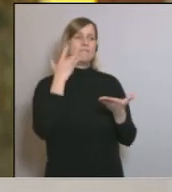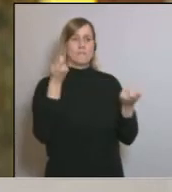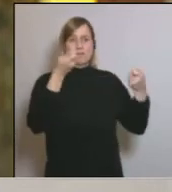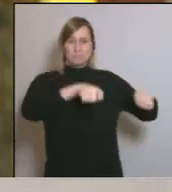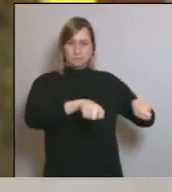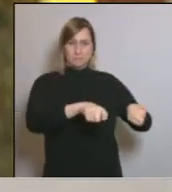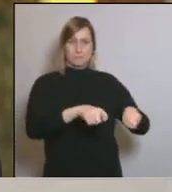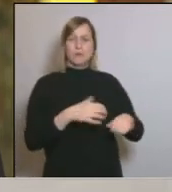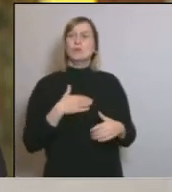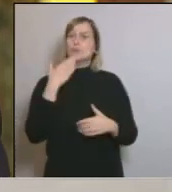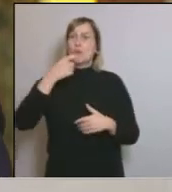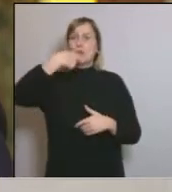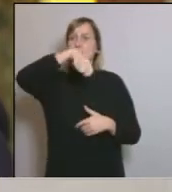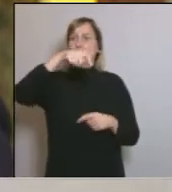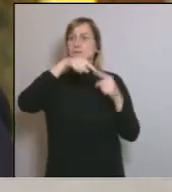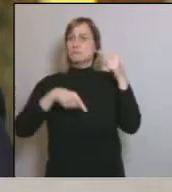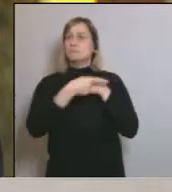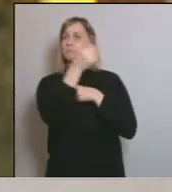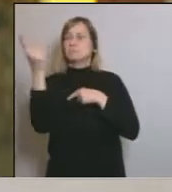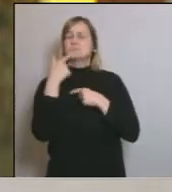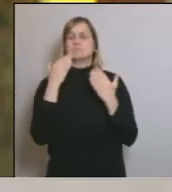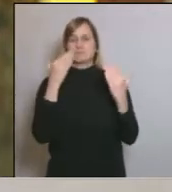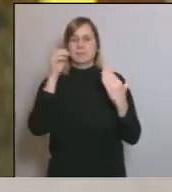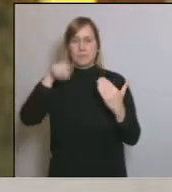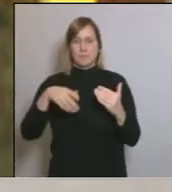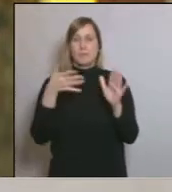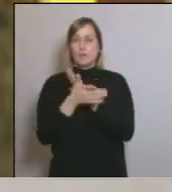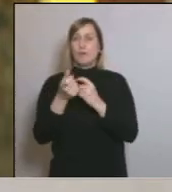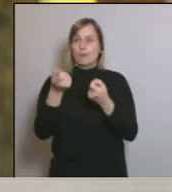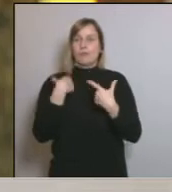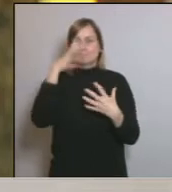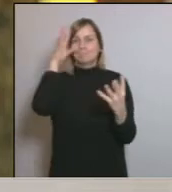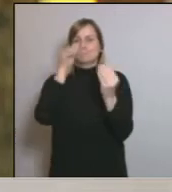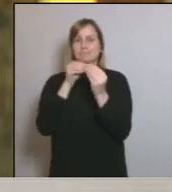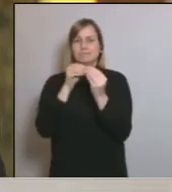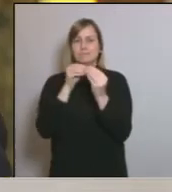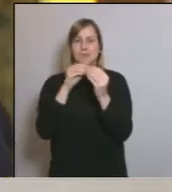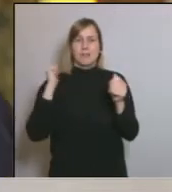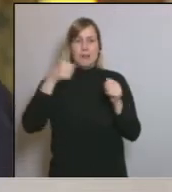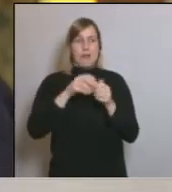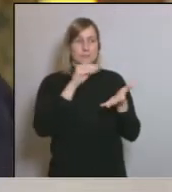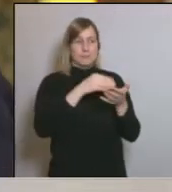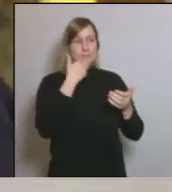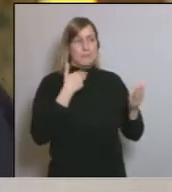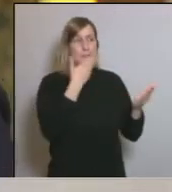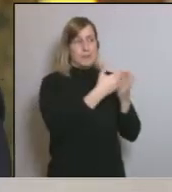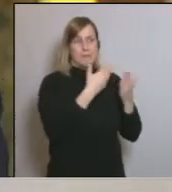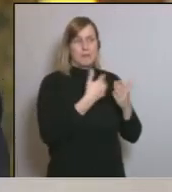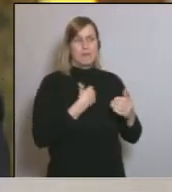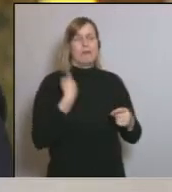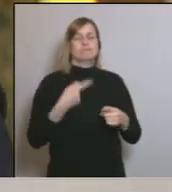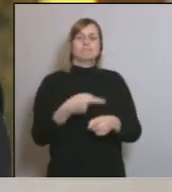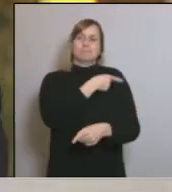-los-ho. Ho vull agrair-los-ho, sobretot perquè ens dona força, després de tantes acusacions, senzillament per voler